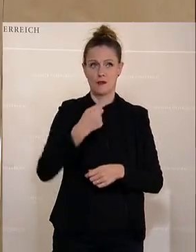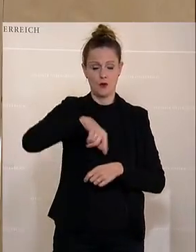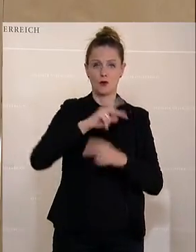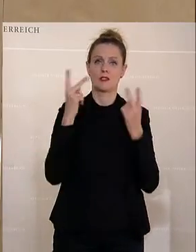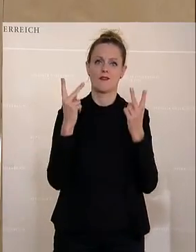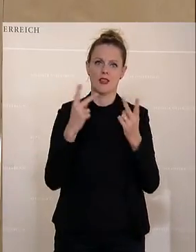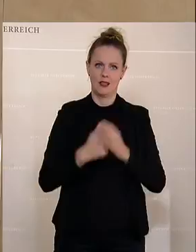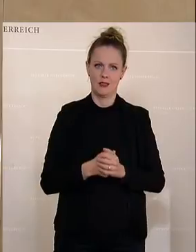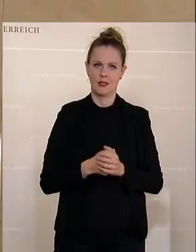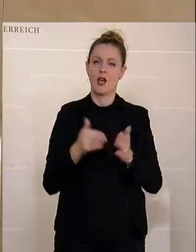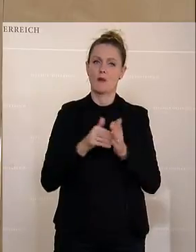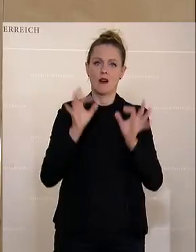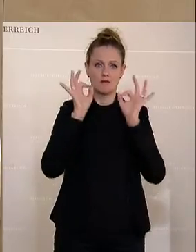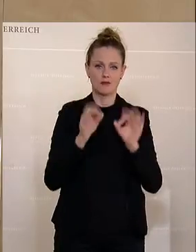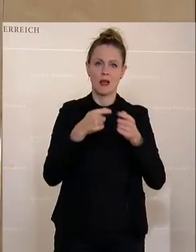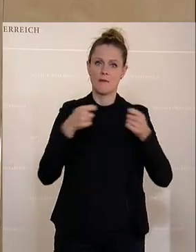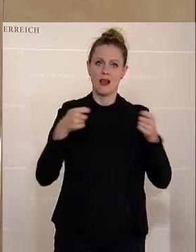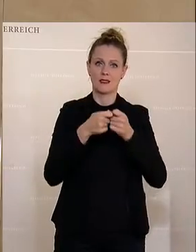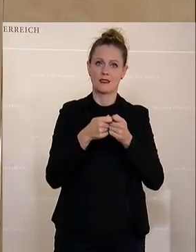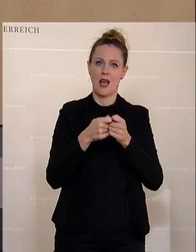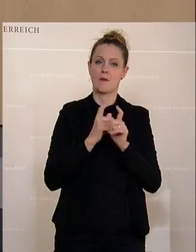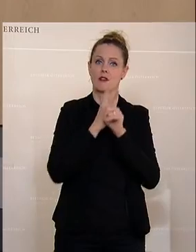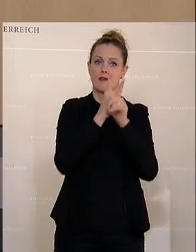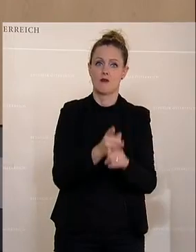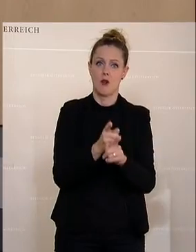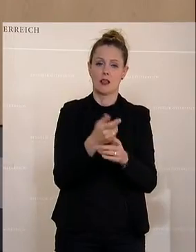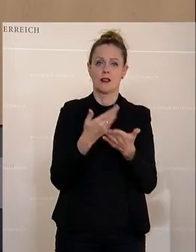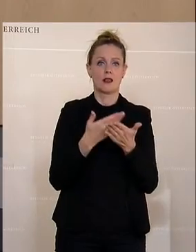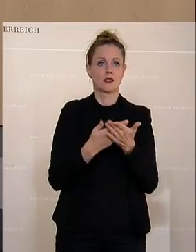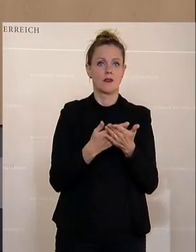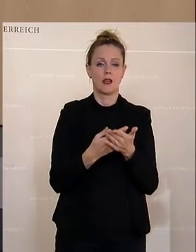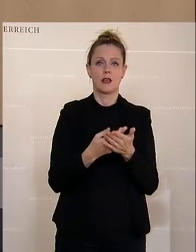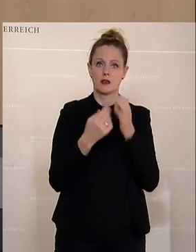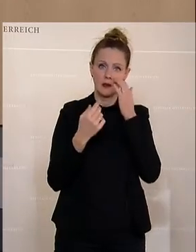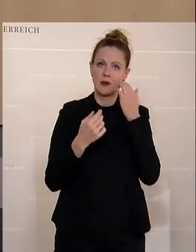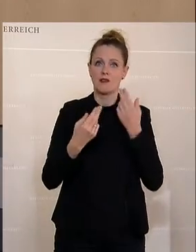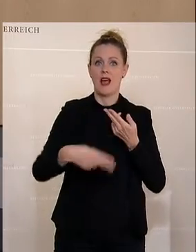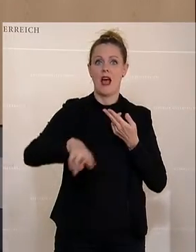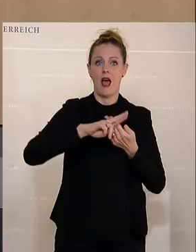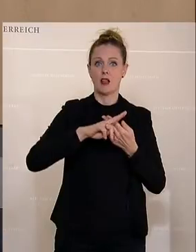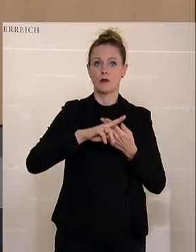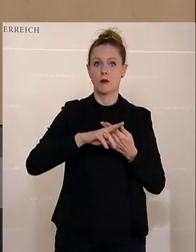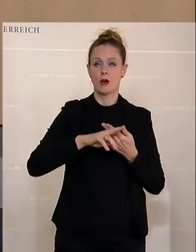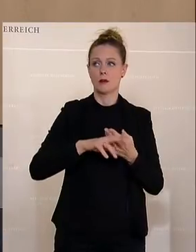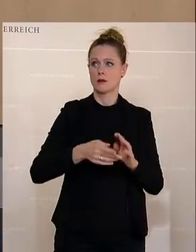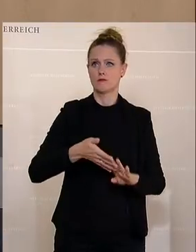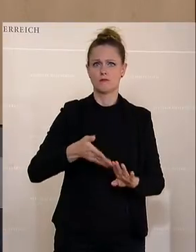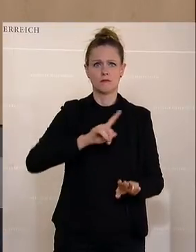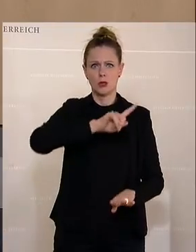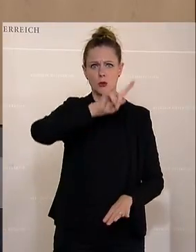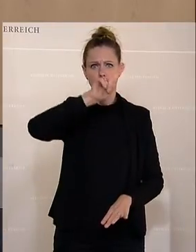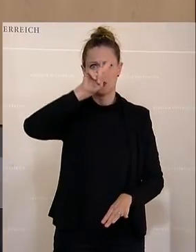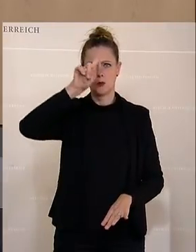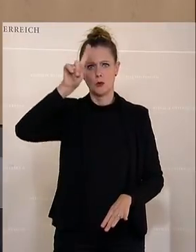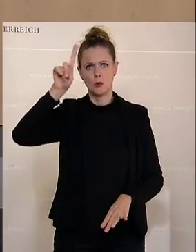es müssen ja entsprechende Maßnahmen abgeleitet werden können. Was hilft eine Antwort, die lange zurückliegt und keineswegs mehr was mit der aktuellen Situation